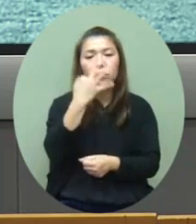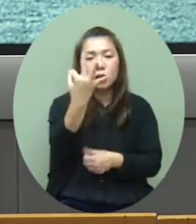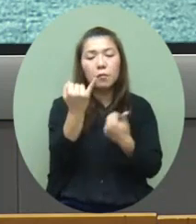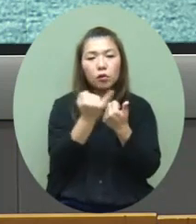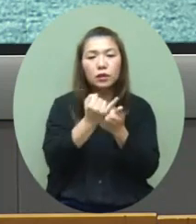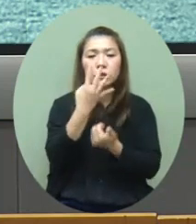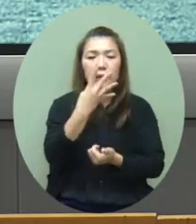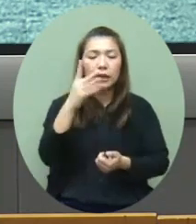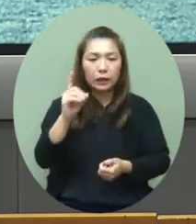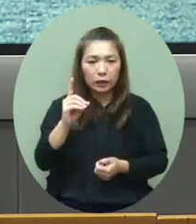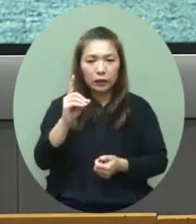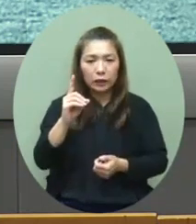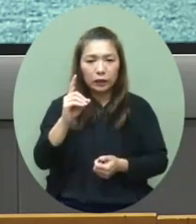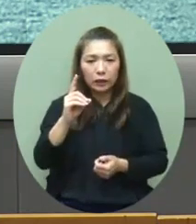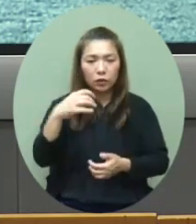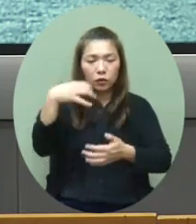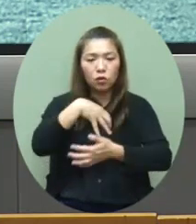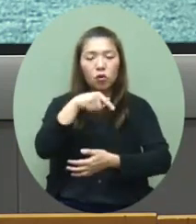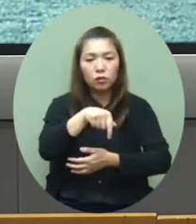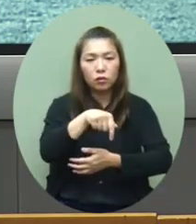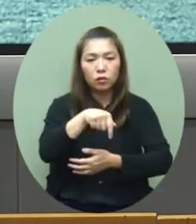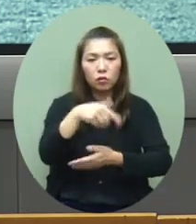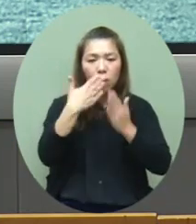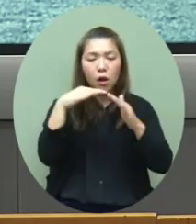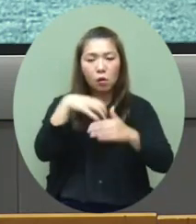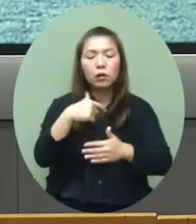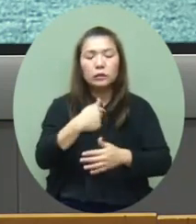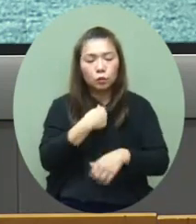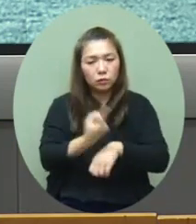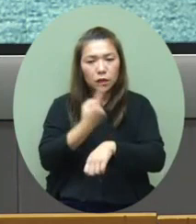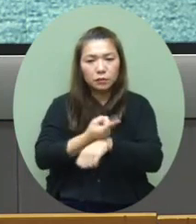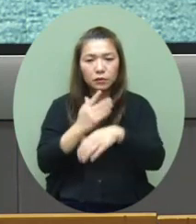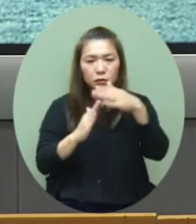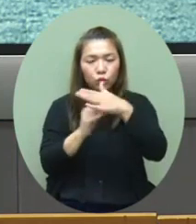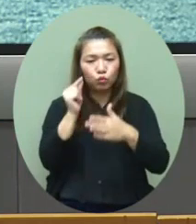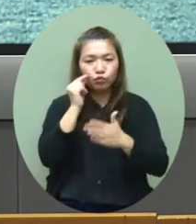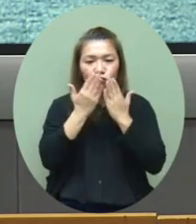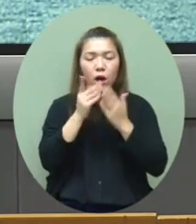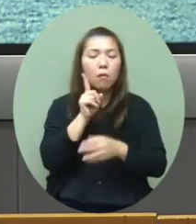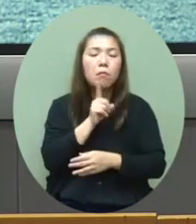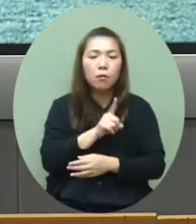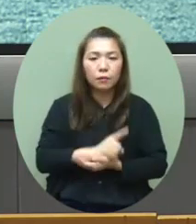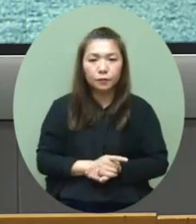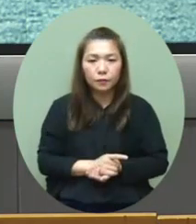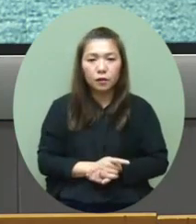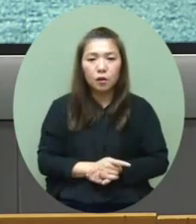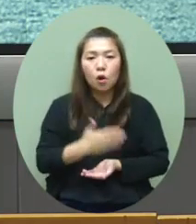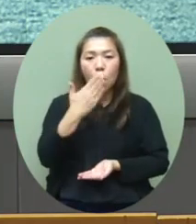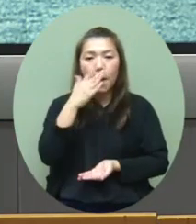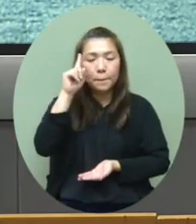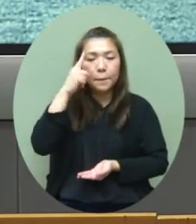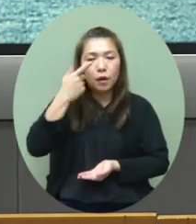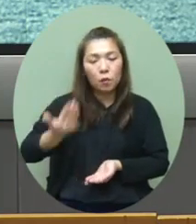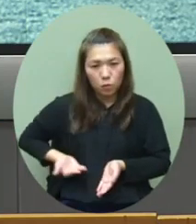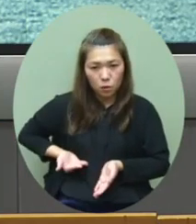学生在4D班这间学校的这一班是需要暂时停课一个星期何明华会